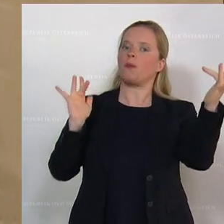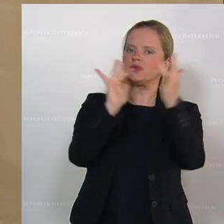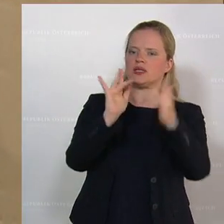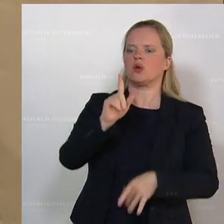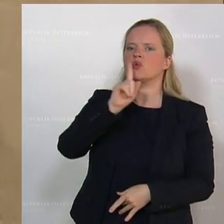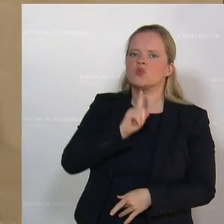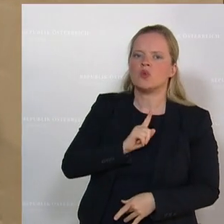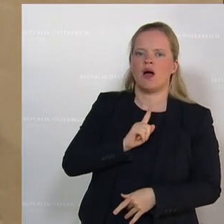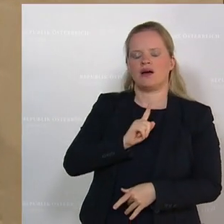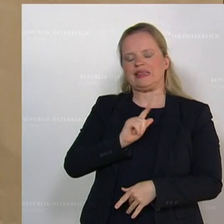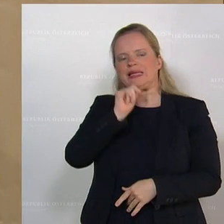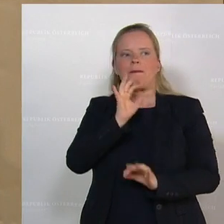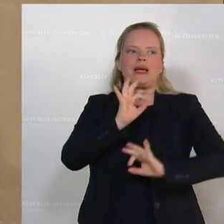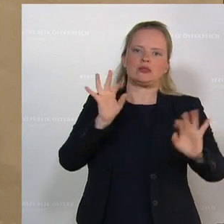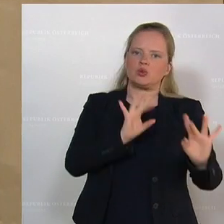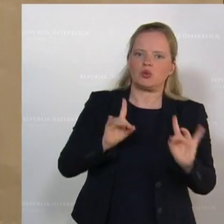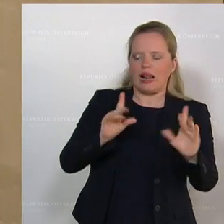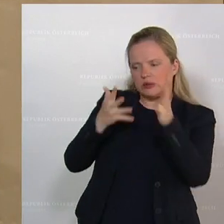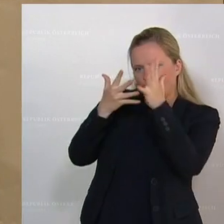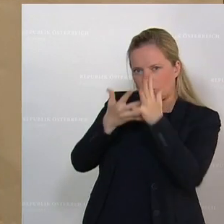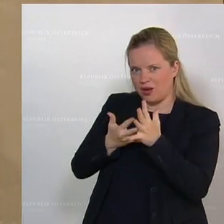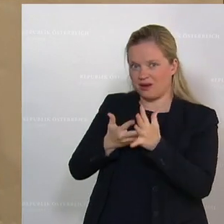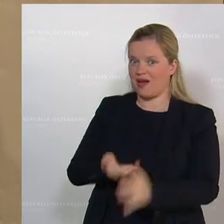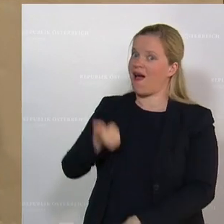als hier zu kontrollieren, sage ich Ihnen eines,